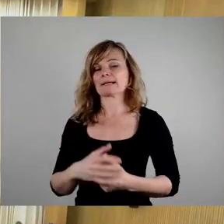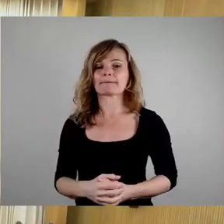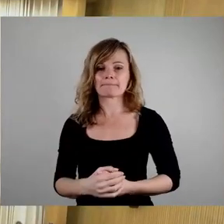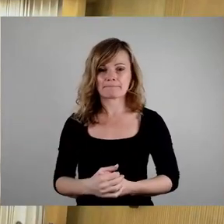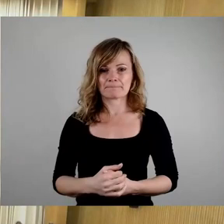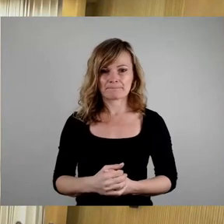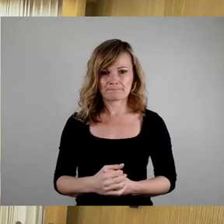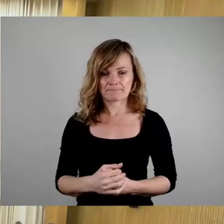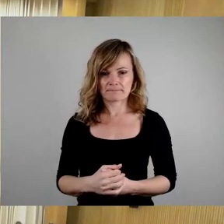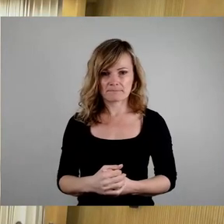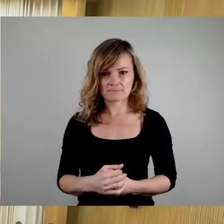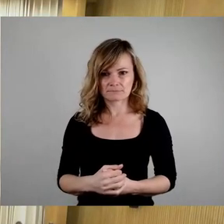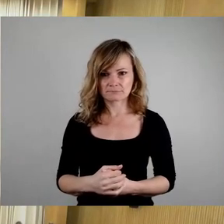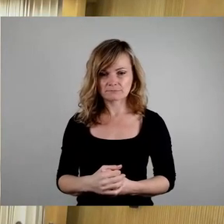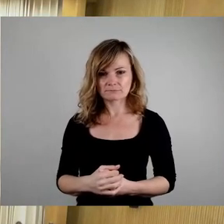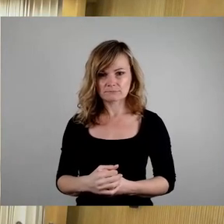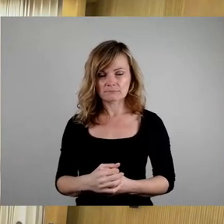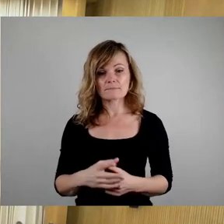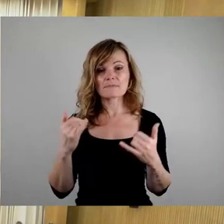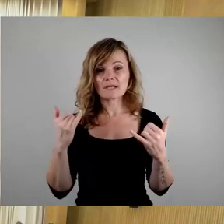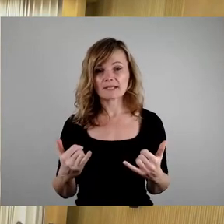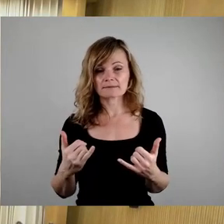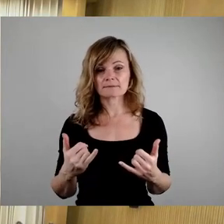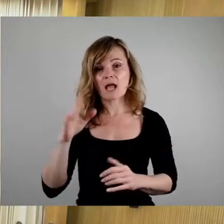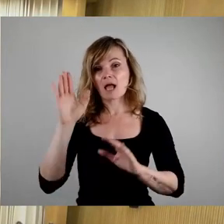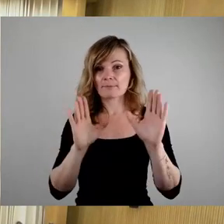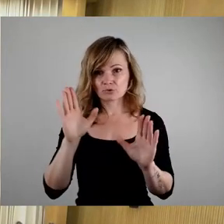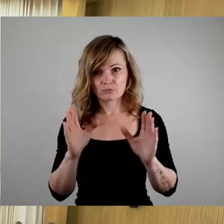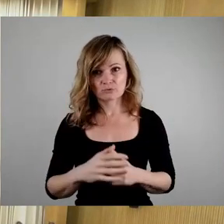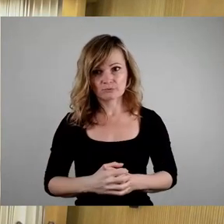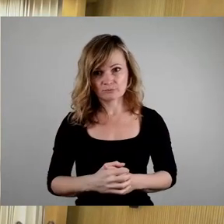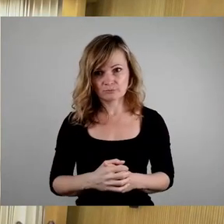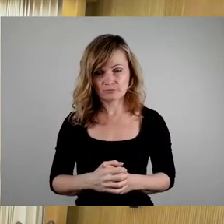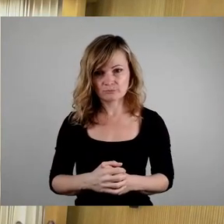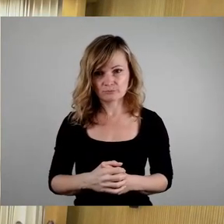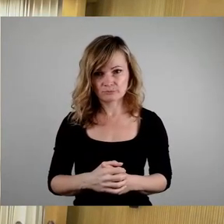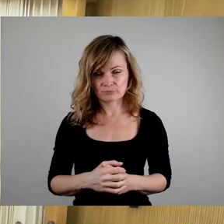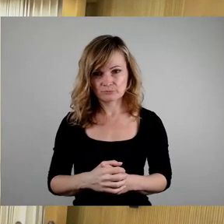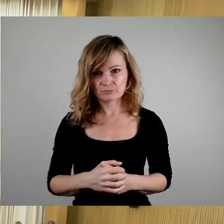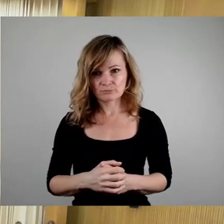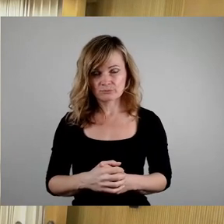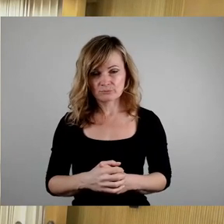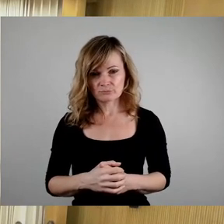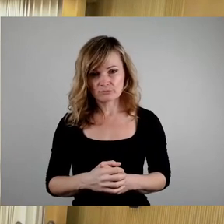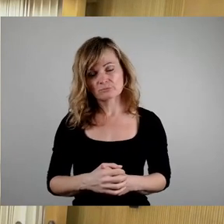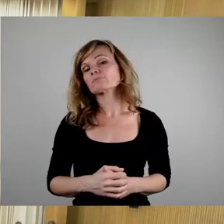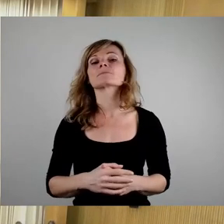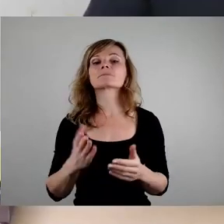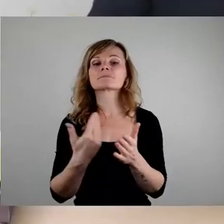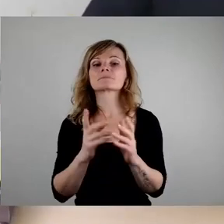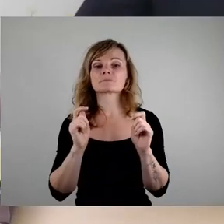So, damit schreiten wir zur Abstimmung über den Antrag. Ich würde es wie folgt